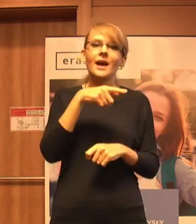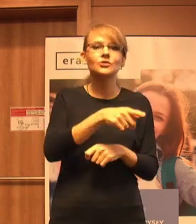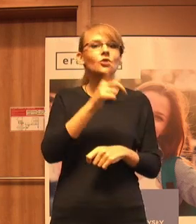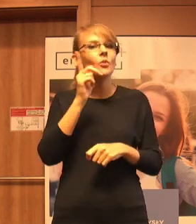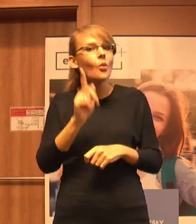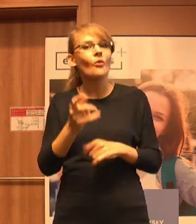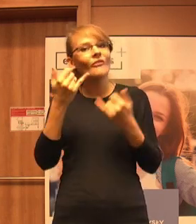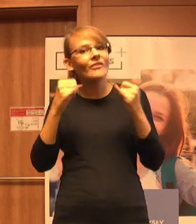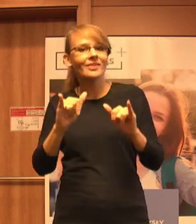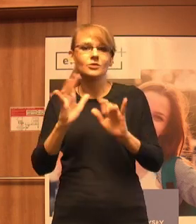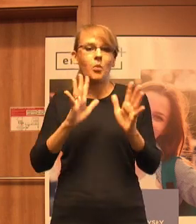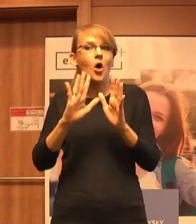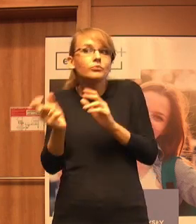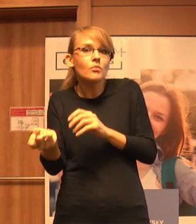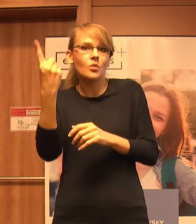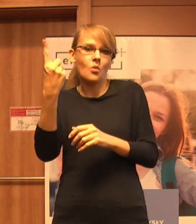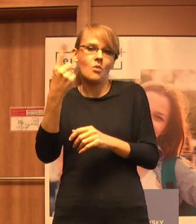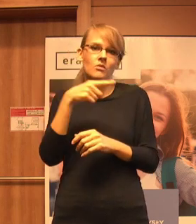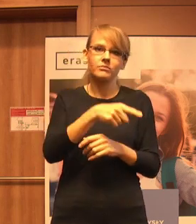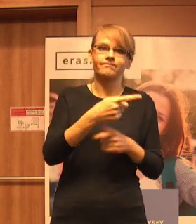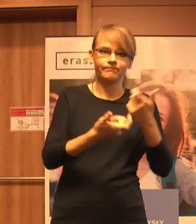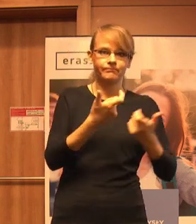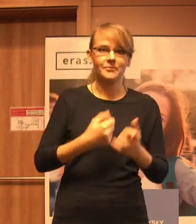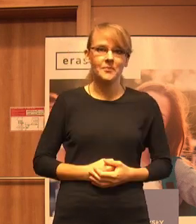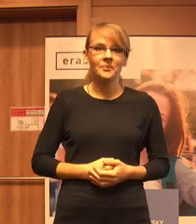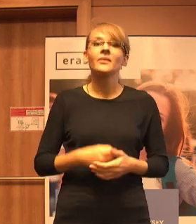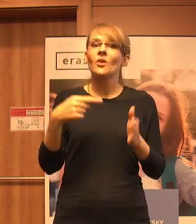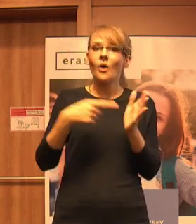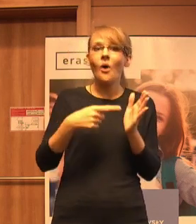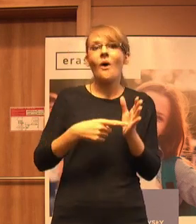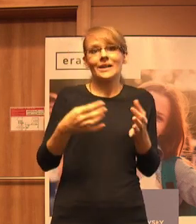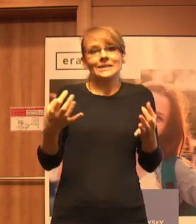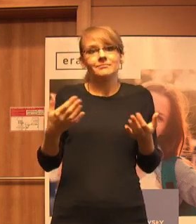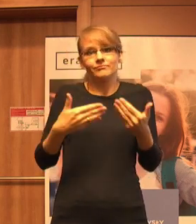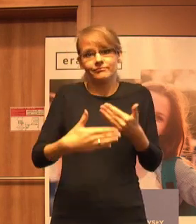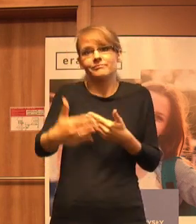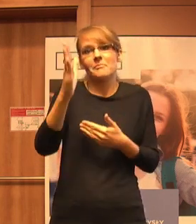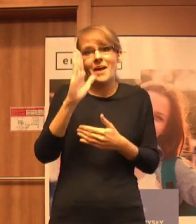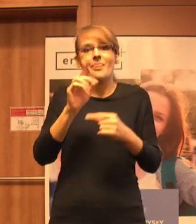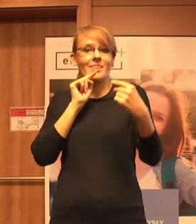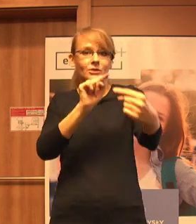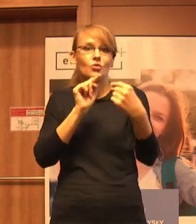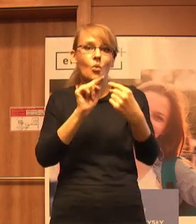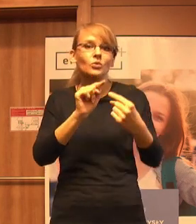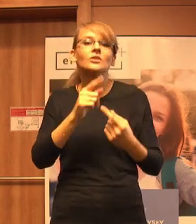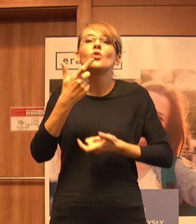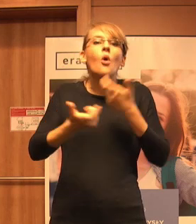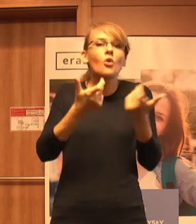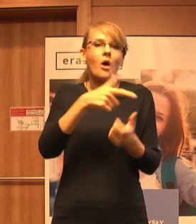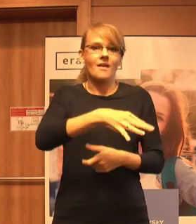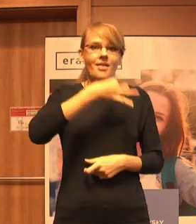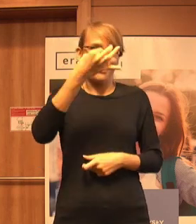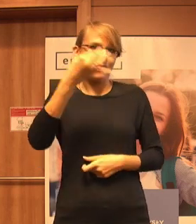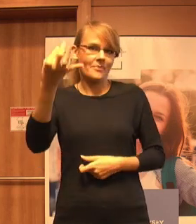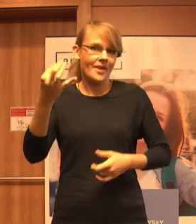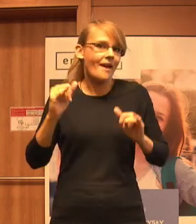niestandardowy. Więc to jest przed nami taka dyskusja, jak to zrobić, żeby robić to lepiej, bo